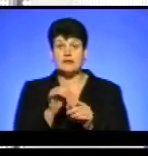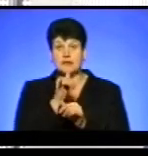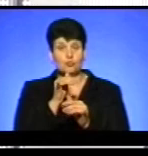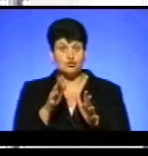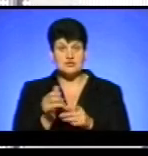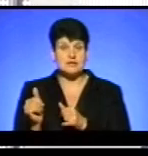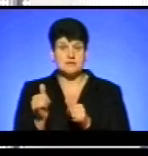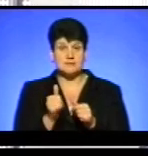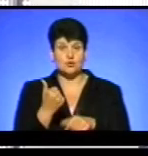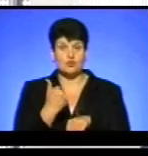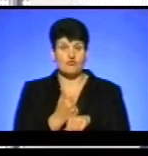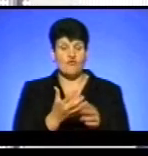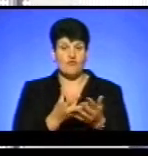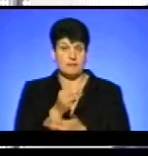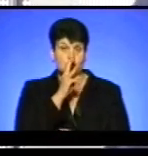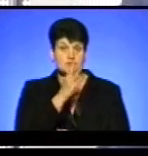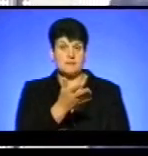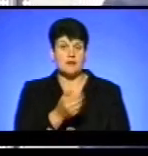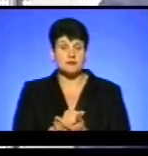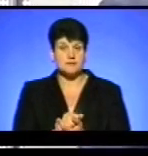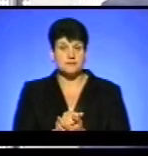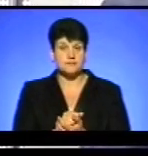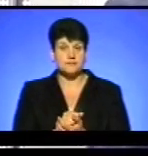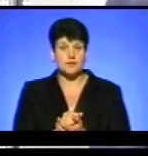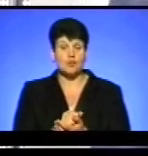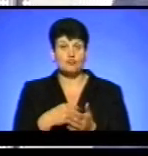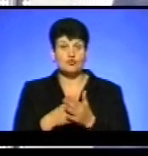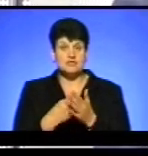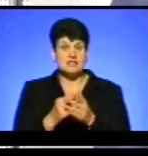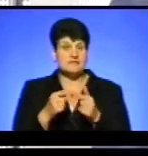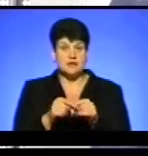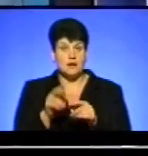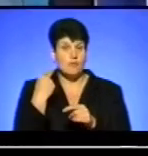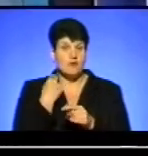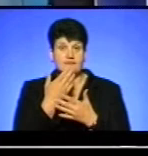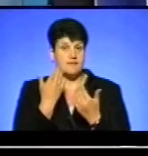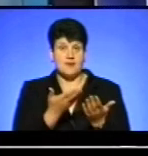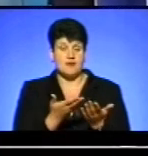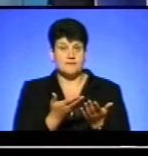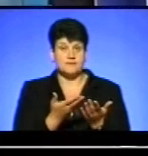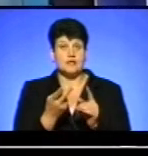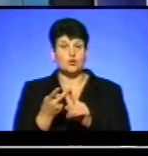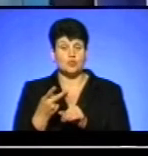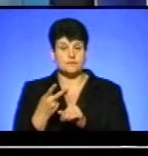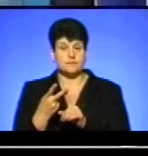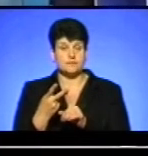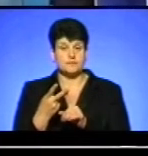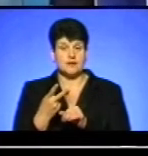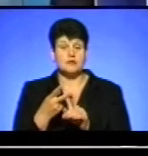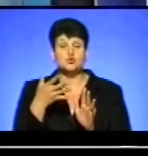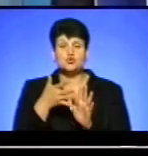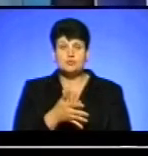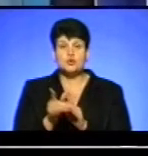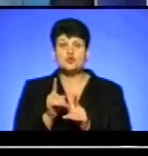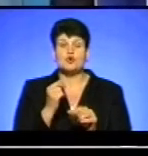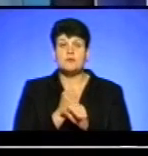забезпечити основного – виплату заробітної плати. В бюджетній сфері нашого боргів зараз немає. І, друге, зрозуміло, то, що зараз